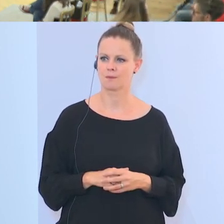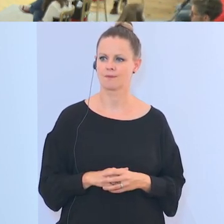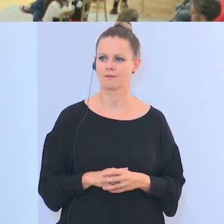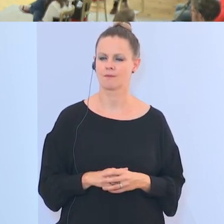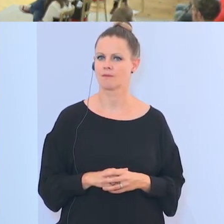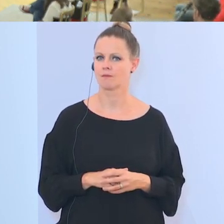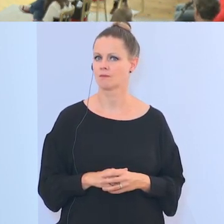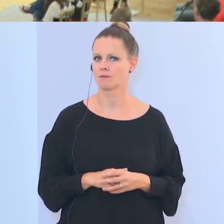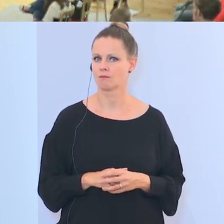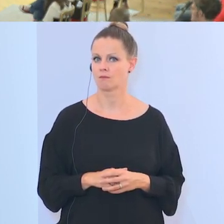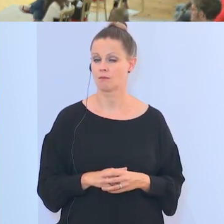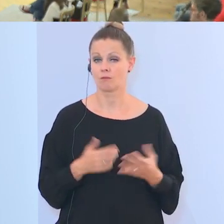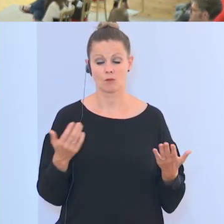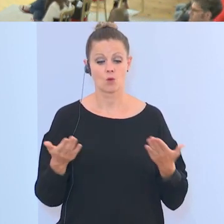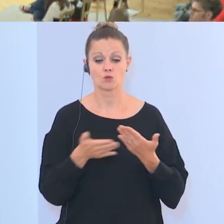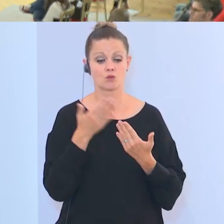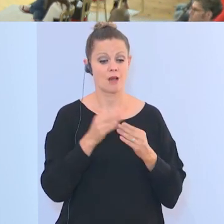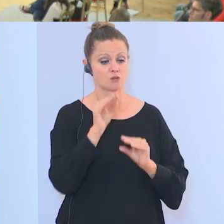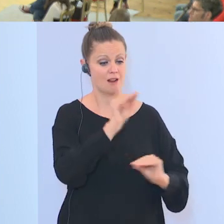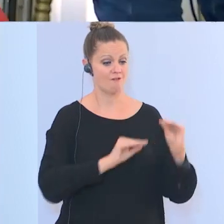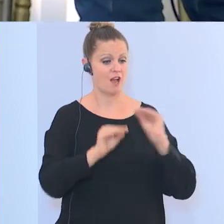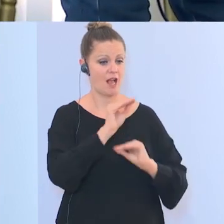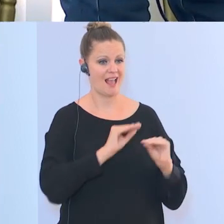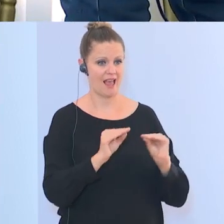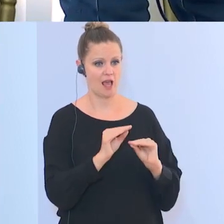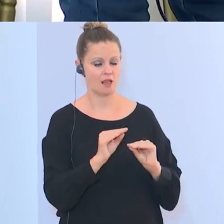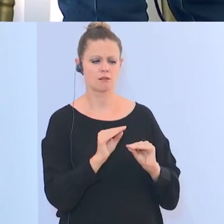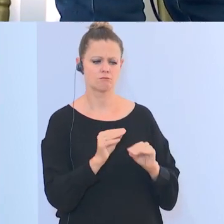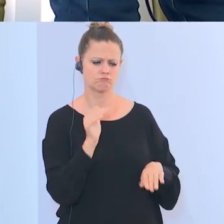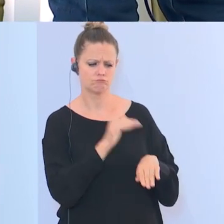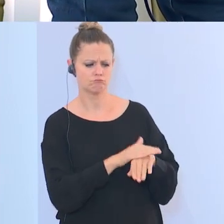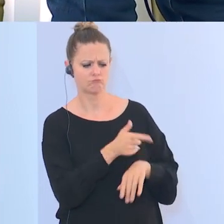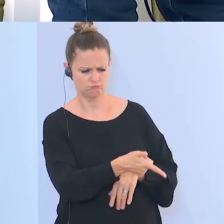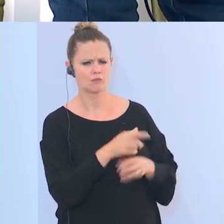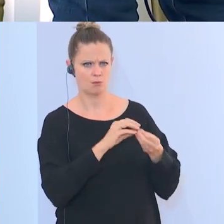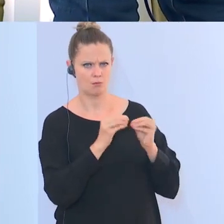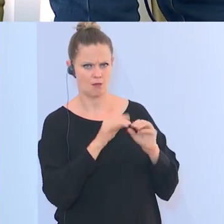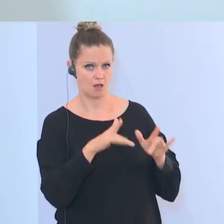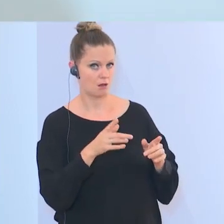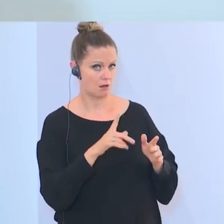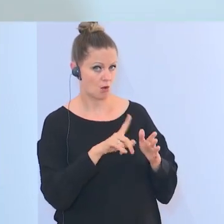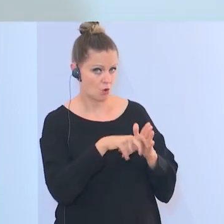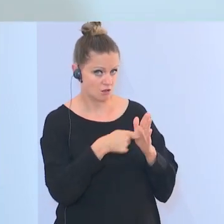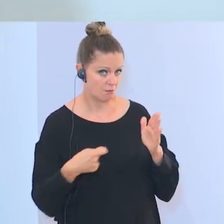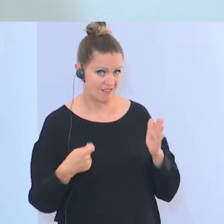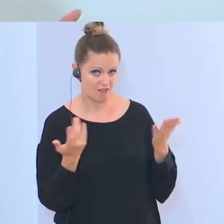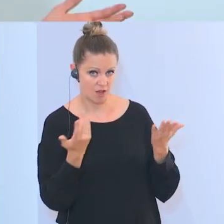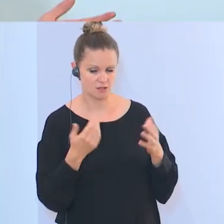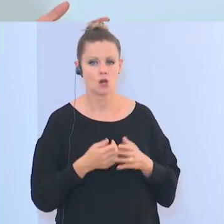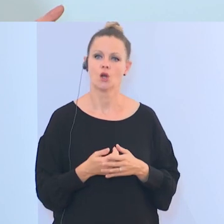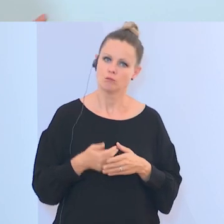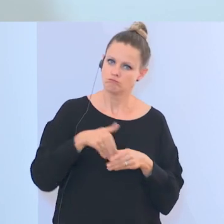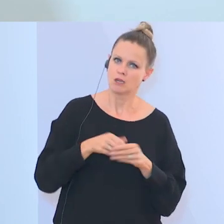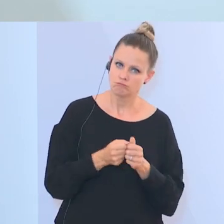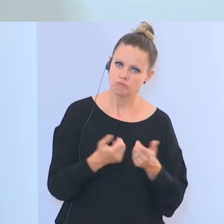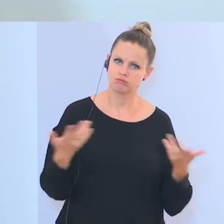Welche Konsequenzen drohen den Vereinen, die sie als dann problematisch einstoffen? Breites Spektrum. zum einen